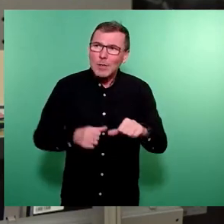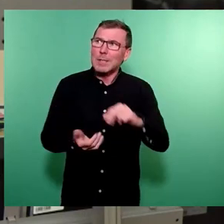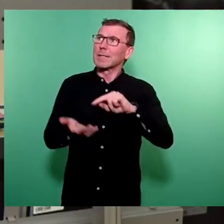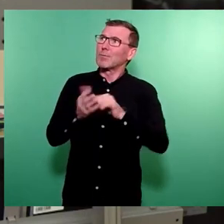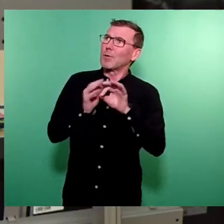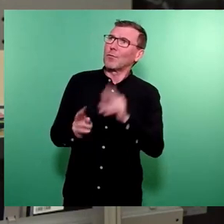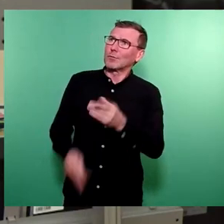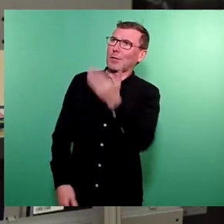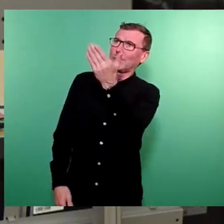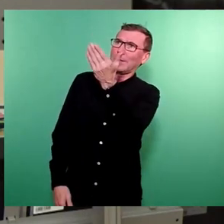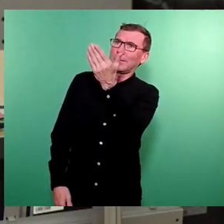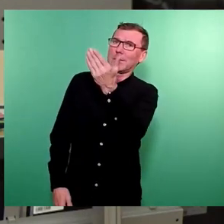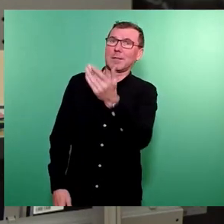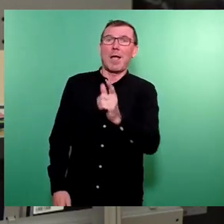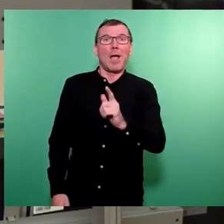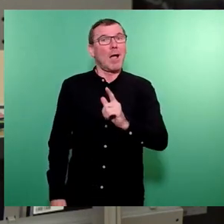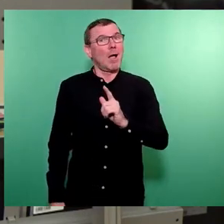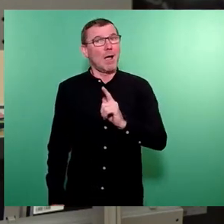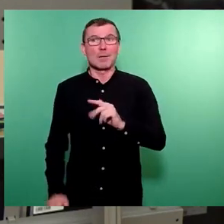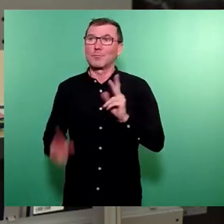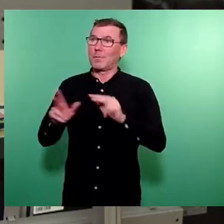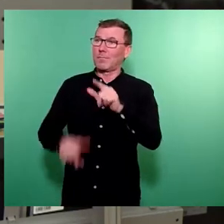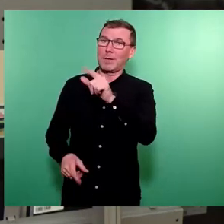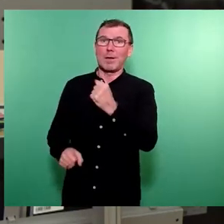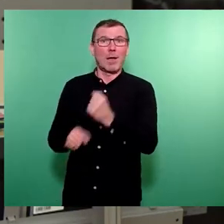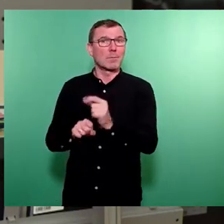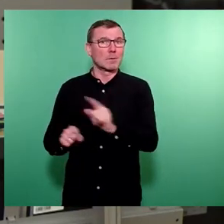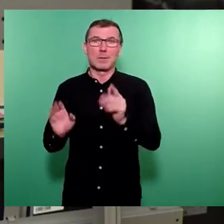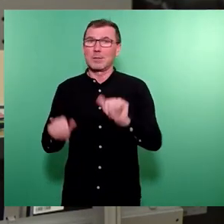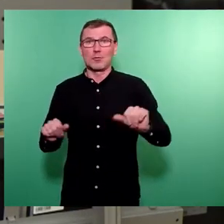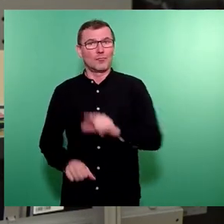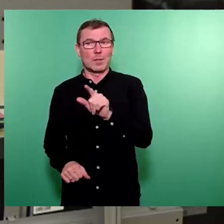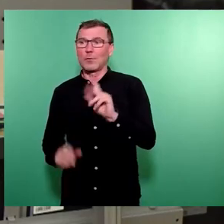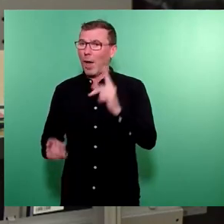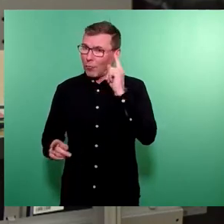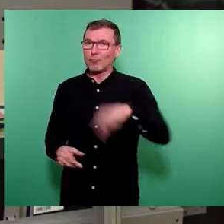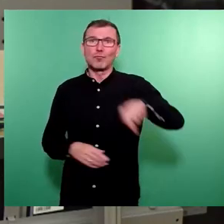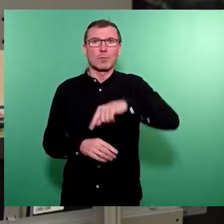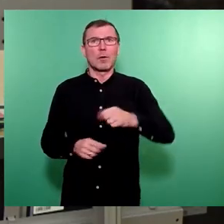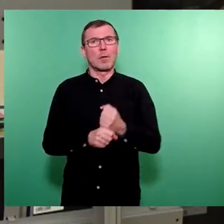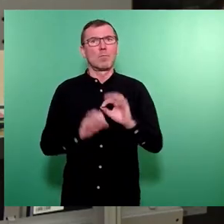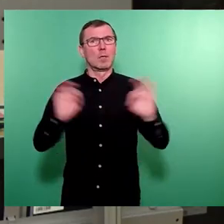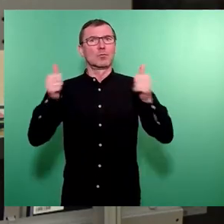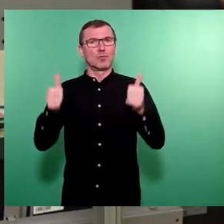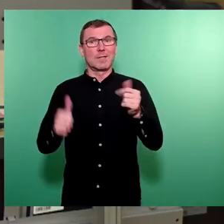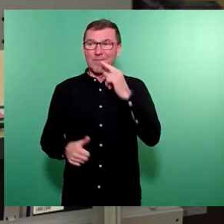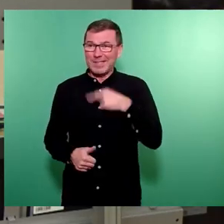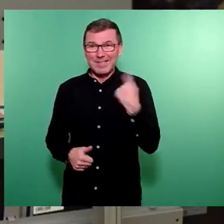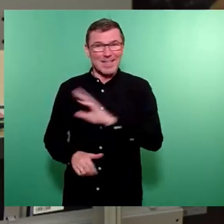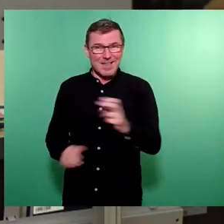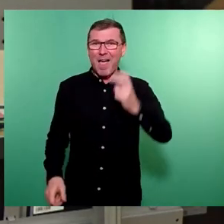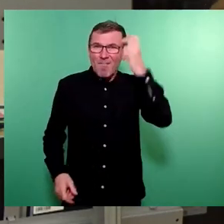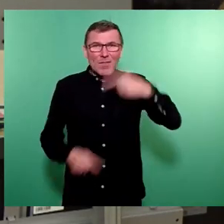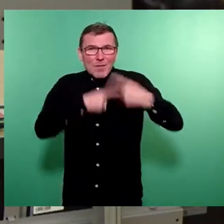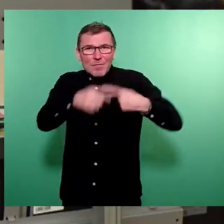dieser Stadt und macht es die Verwaltung dieser Stadt und macht es am Ende auch der Stadtrat natürlich nicht. Wenn wir das nämlich nicht halbwegs vernünftig machen würden,